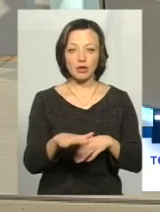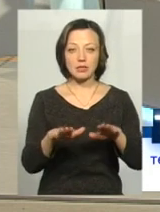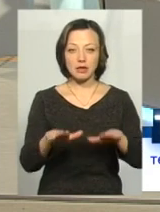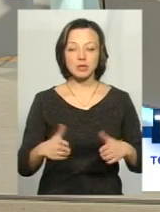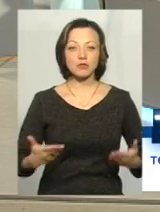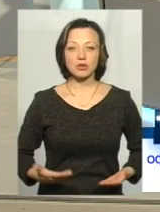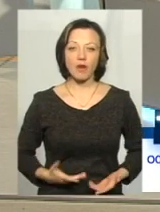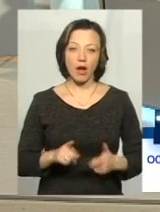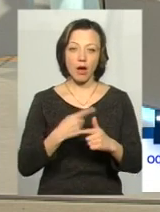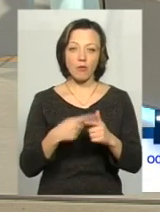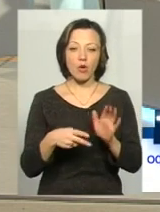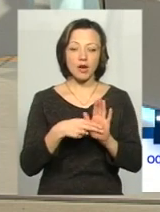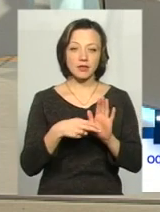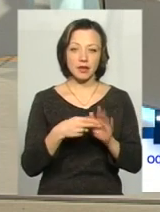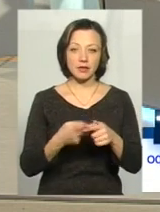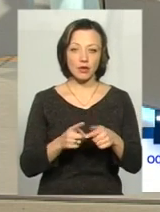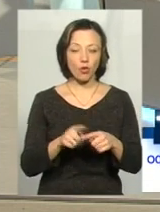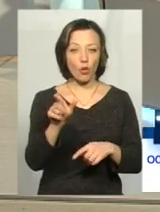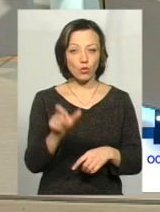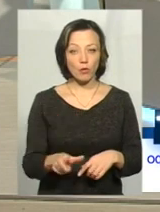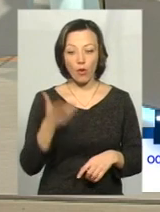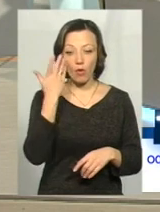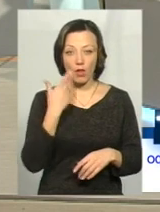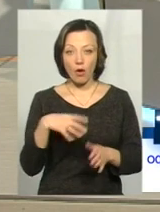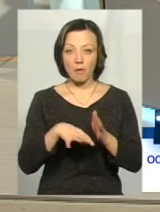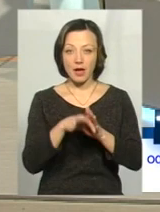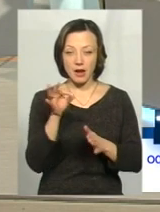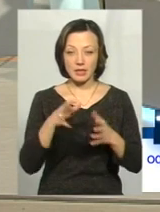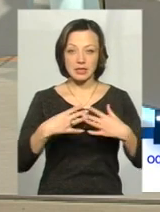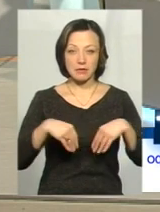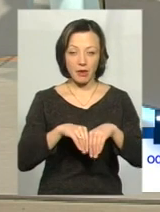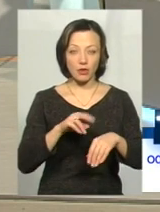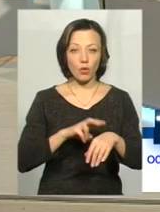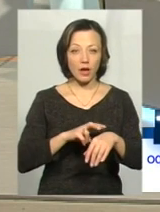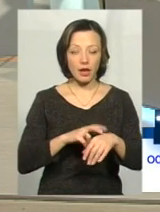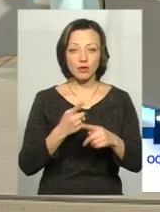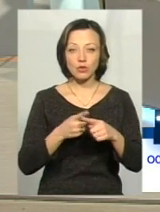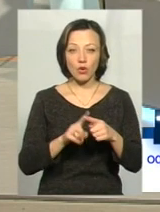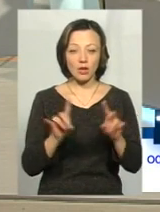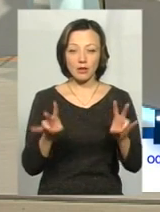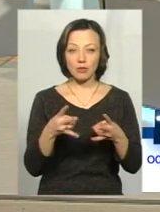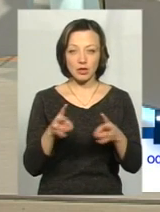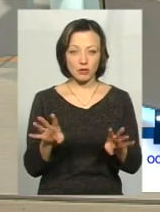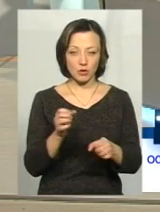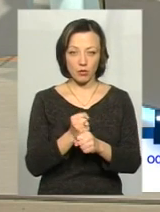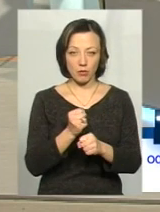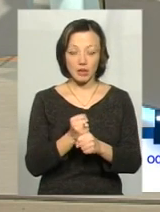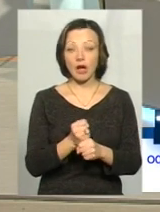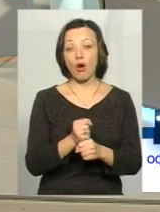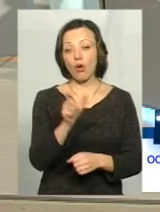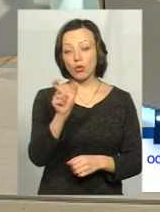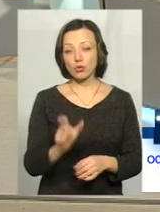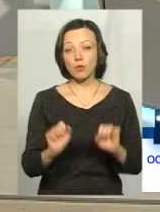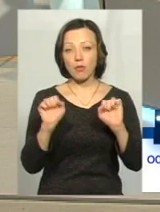проживання або реєстрації даної особи. Коли ми будемо обирати сімейного лікаря, цього не потрібно буде робити. Тобто